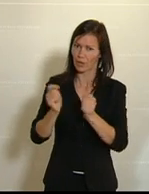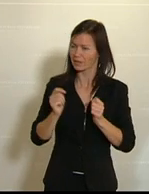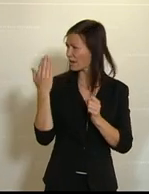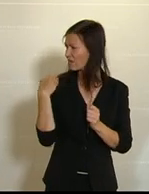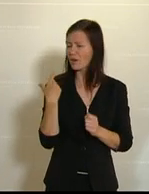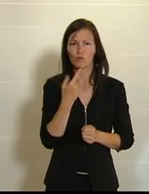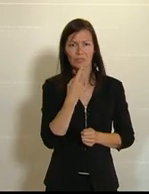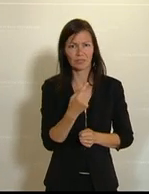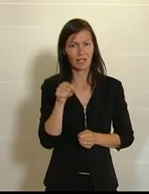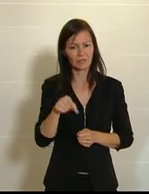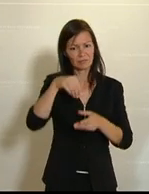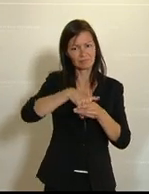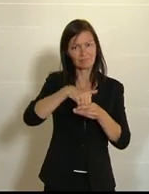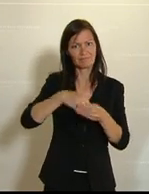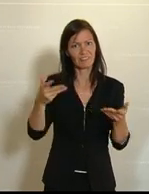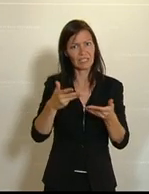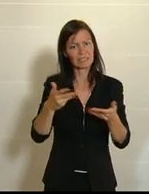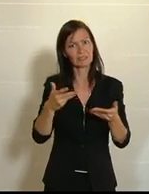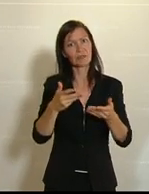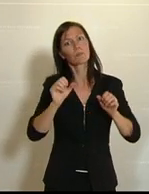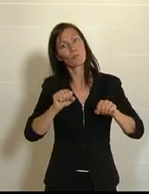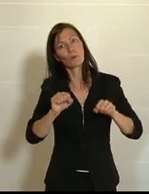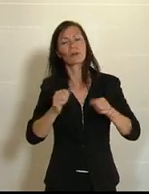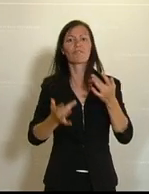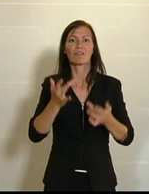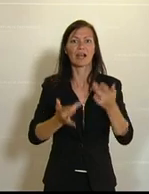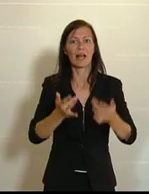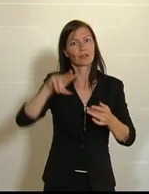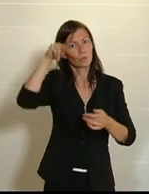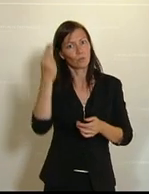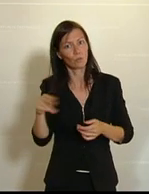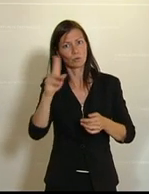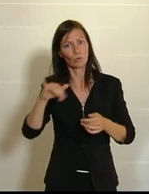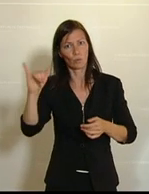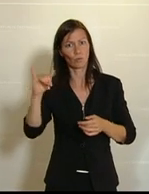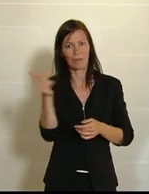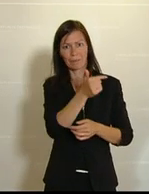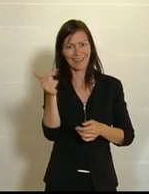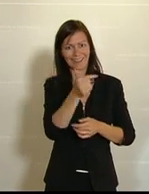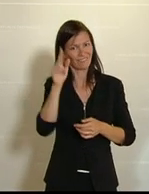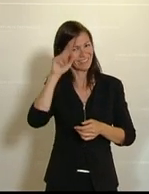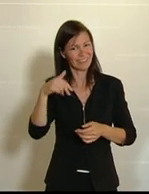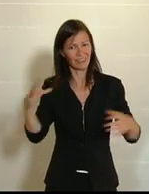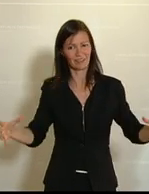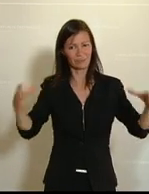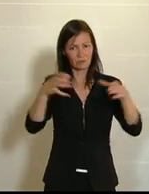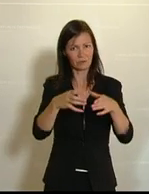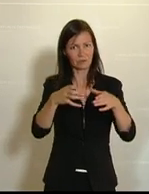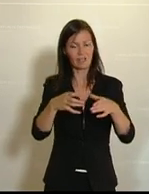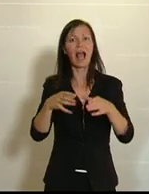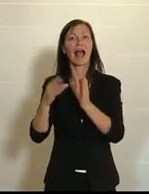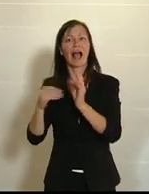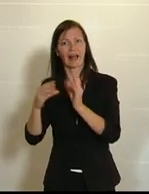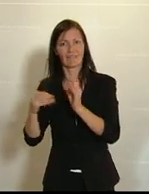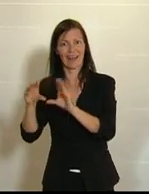angesprochen worden. Da geht es um eine allfällige Zusammenlegung der beiden Kunstuniversitäten in Wien, also der Universität für